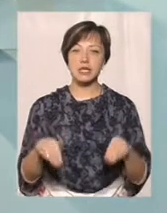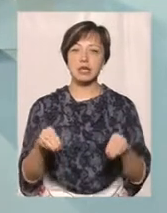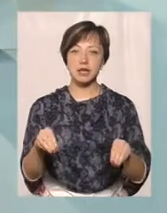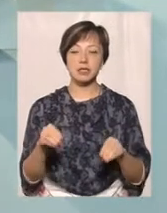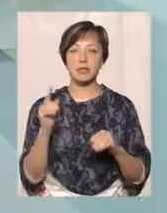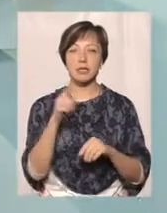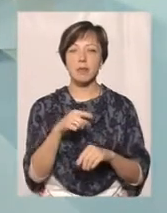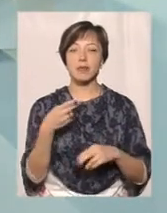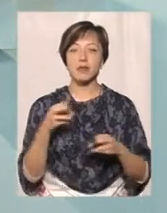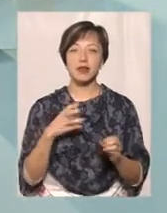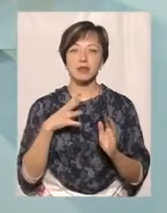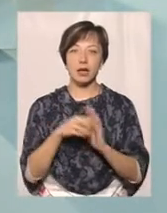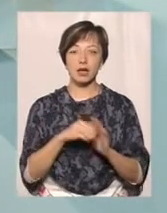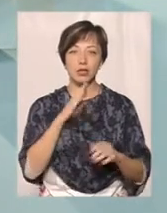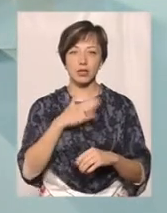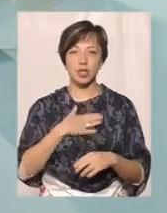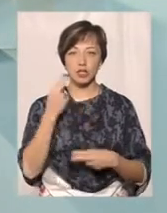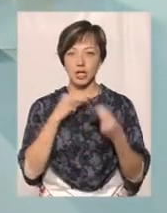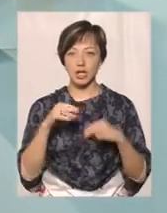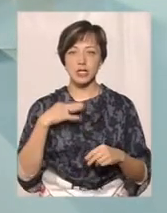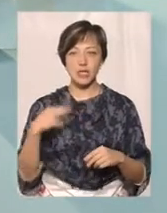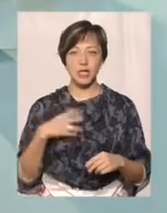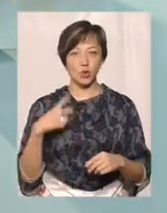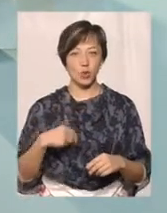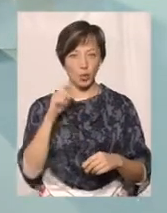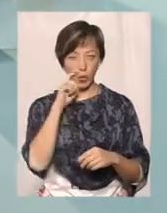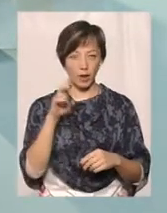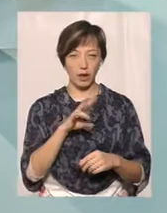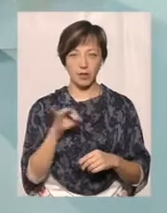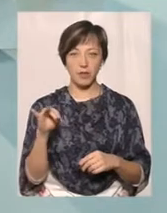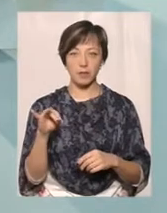там, де загинули наші найкращі сани та доньки України.